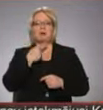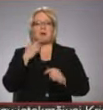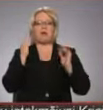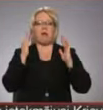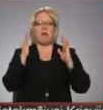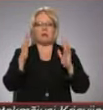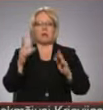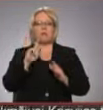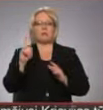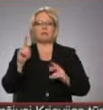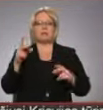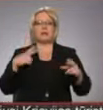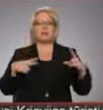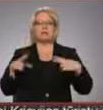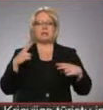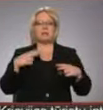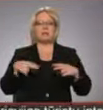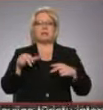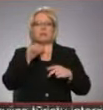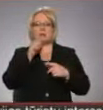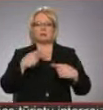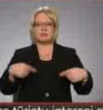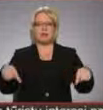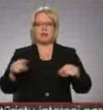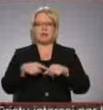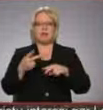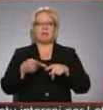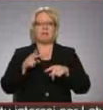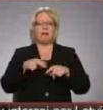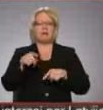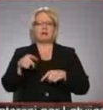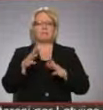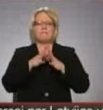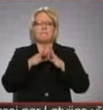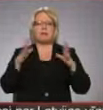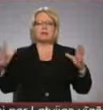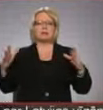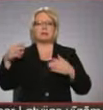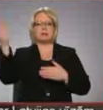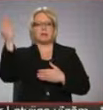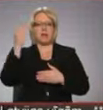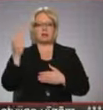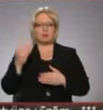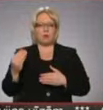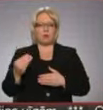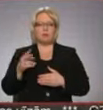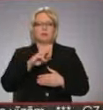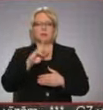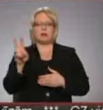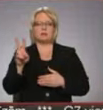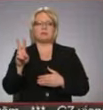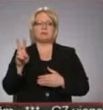un mums ir institūta zālēja. Tāds milzīgs gleznojums, kas